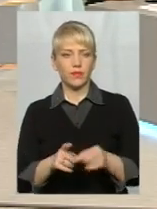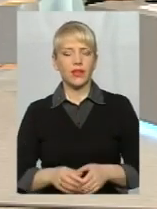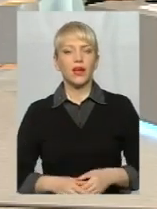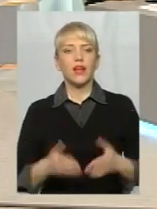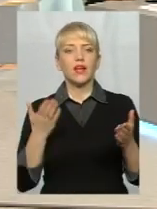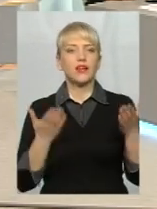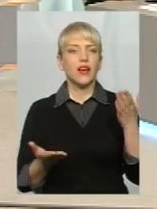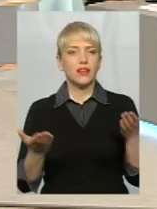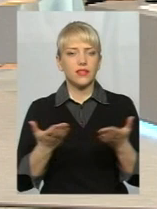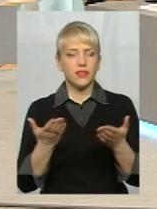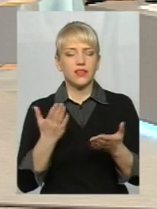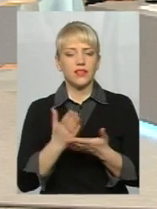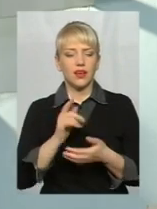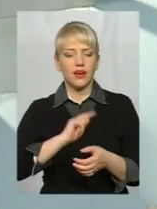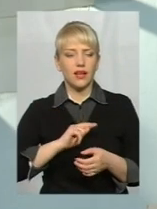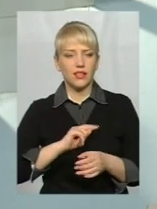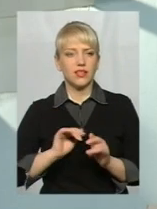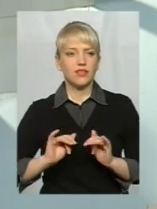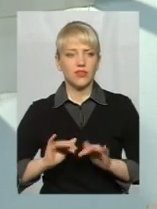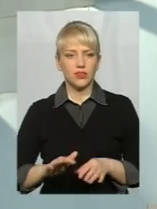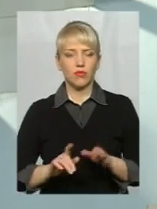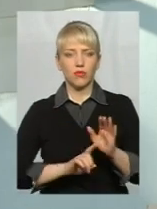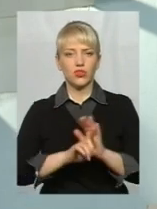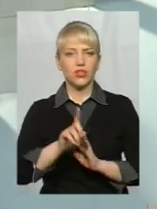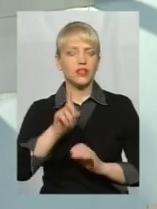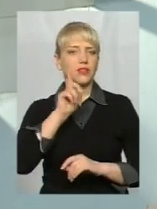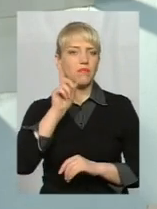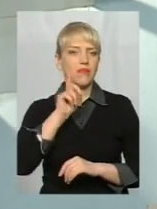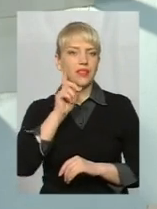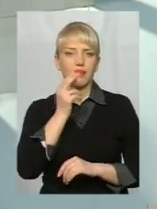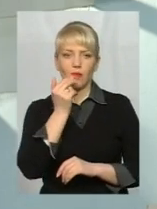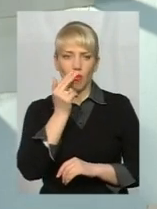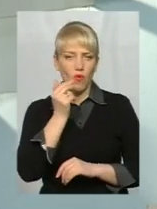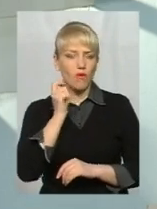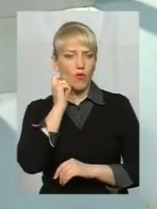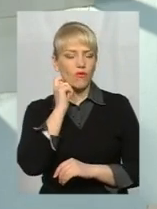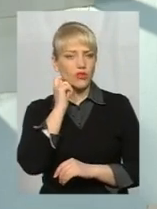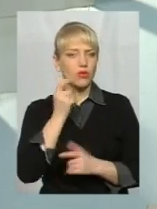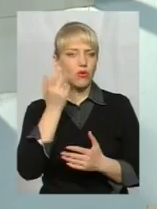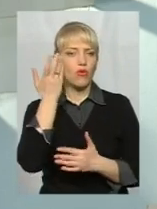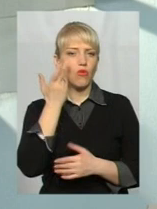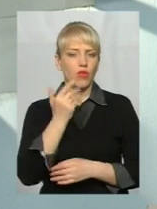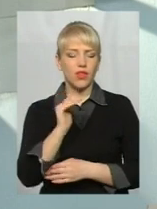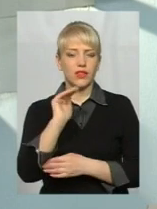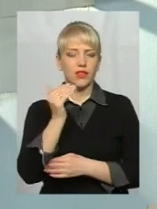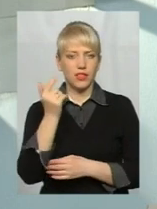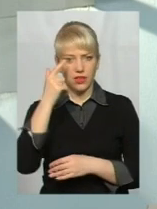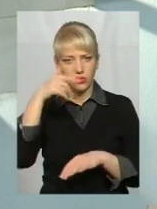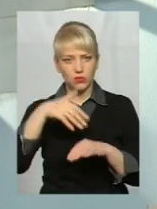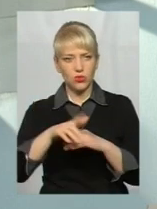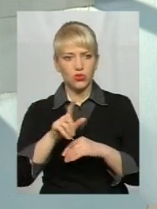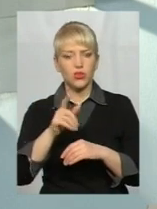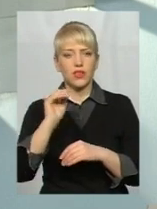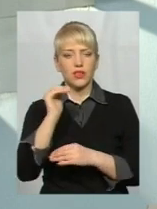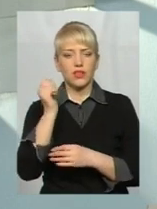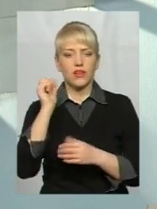саме для таких вчинків? Починаючи з підліткового віку, коли людина починає усвідомлювати, що вона вже є доросла, вона